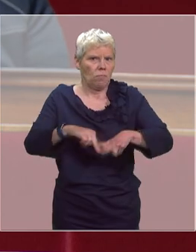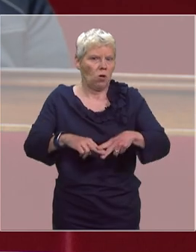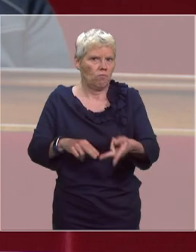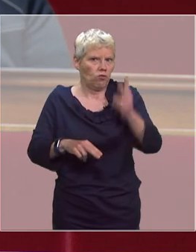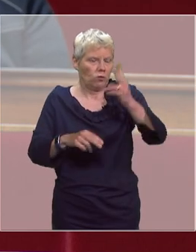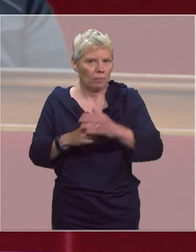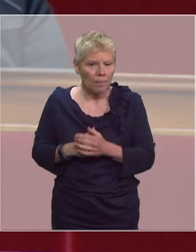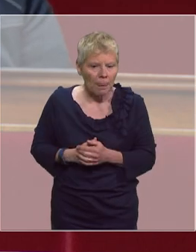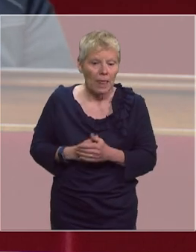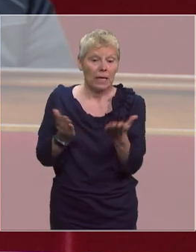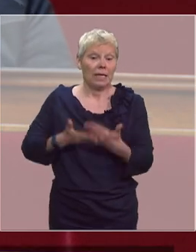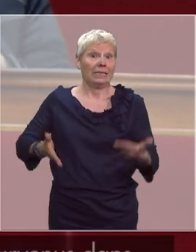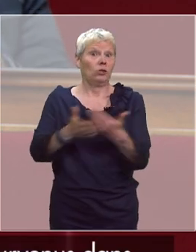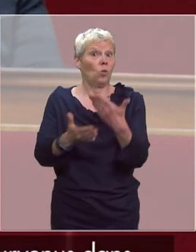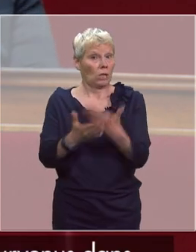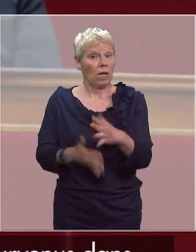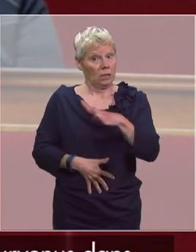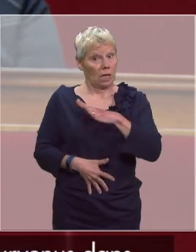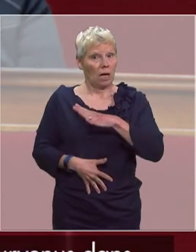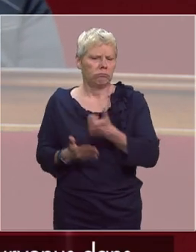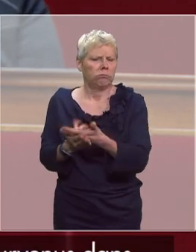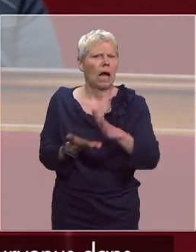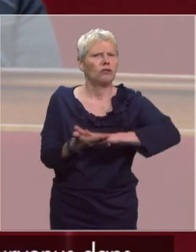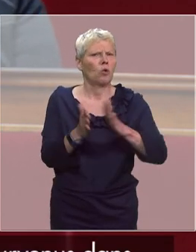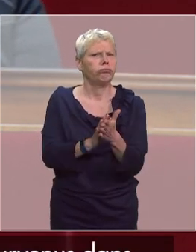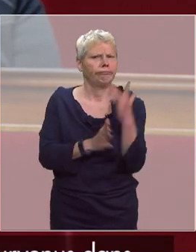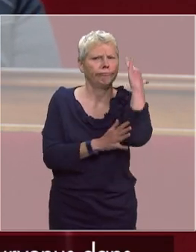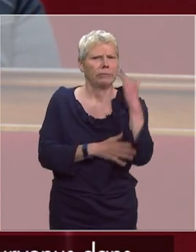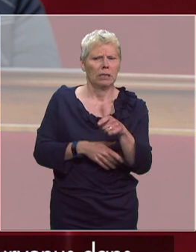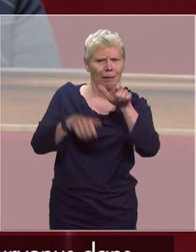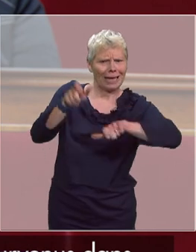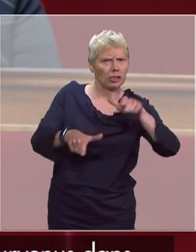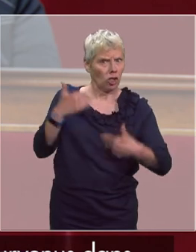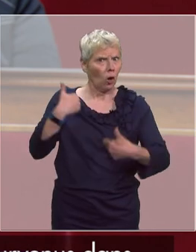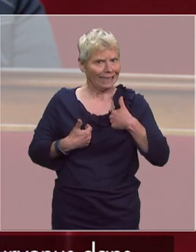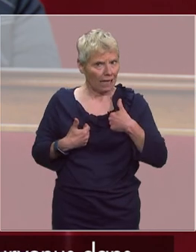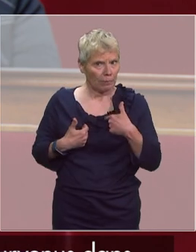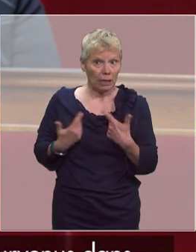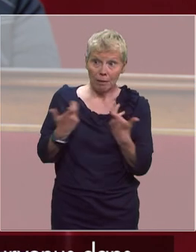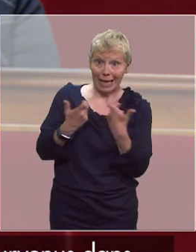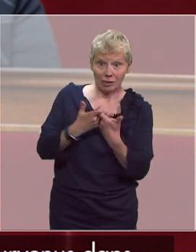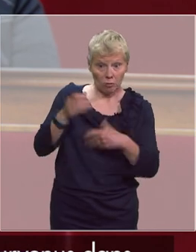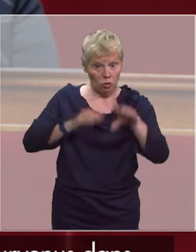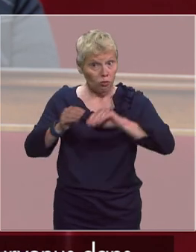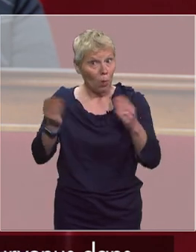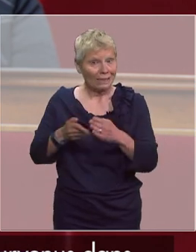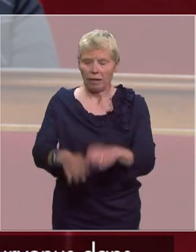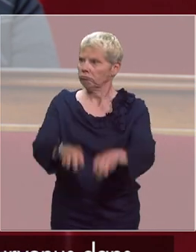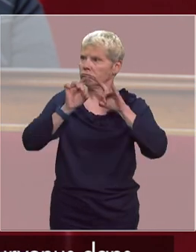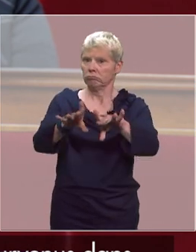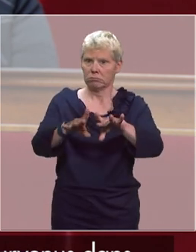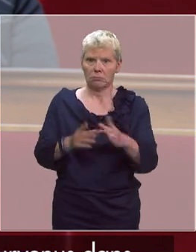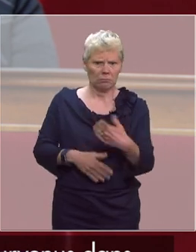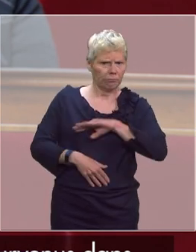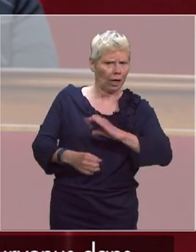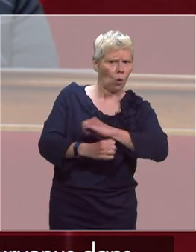Dans ce contexte, certaines associations s'inquiètent que les personnes en situation de handicap puissent se voir refuser des soins hospitaliers lorsqu'elles sont